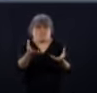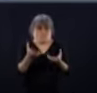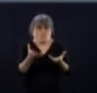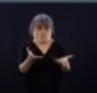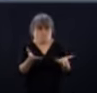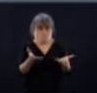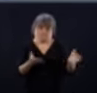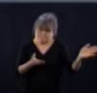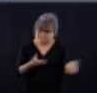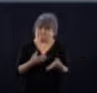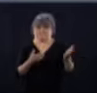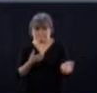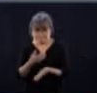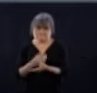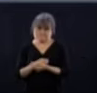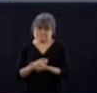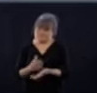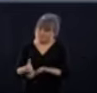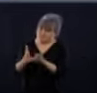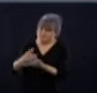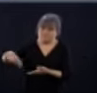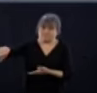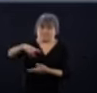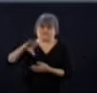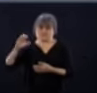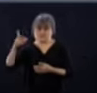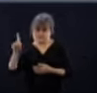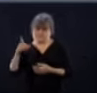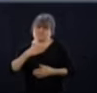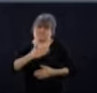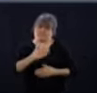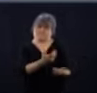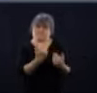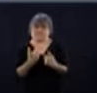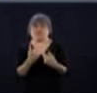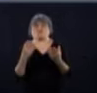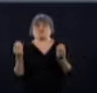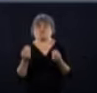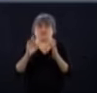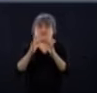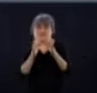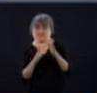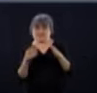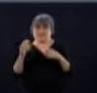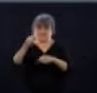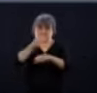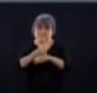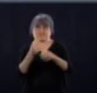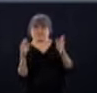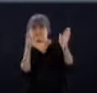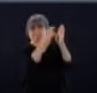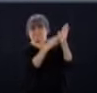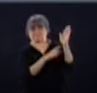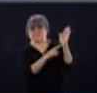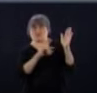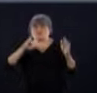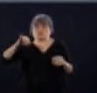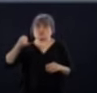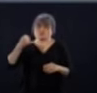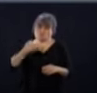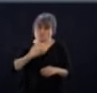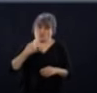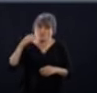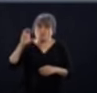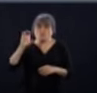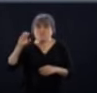prêter main-forte, on les invite à le faire par l'entremise du site Je Contribue. Votre aide sera la bienvenue.